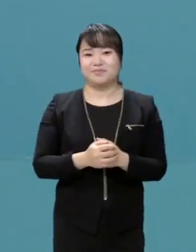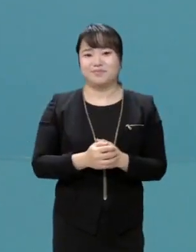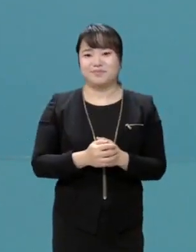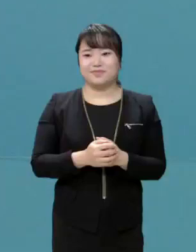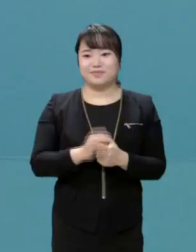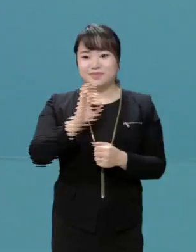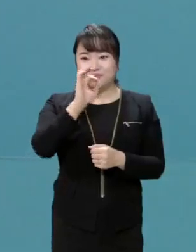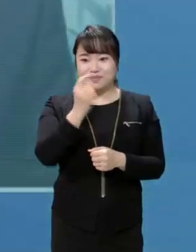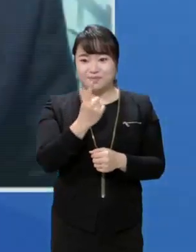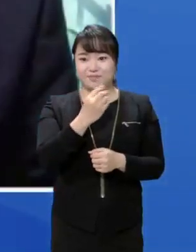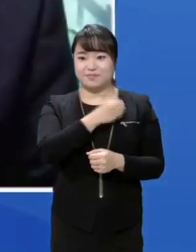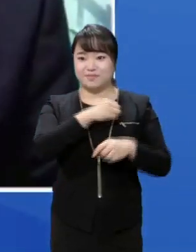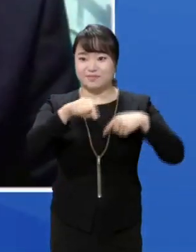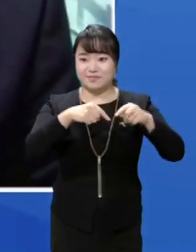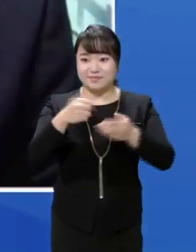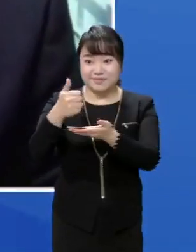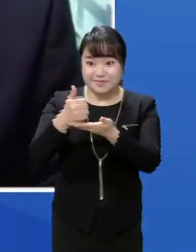계신가요?